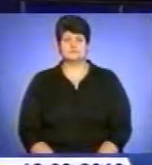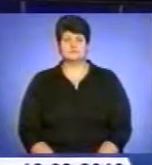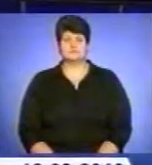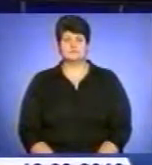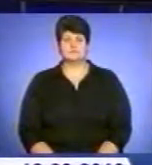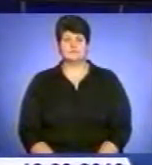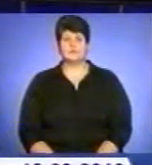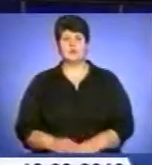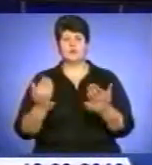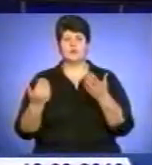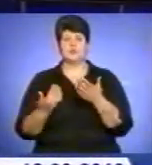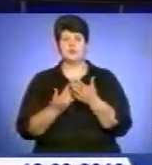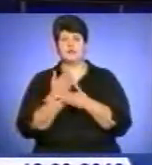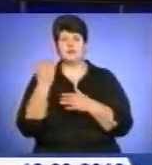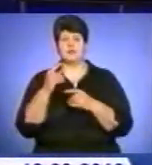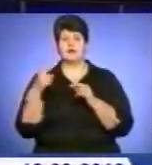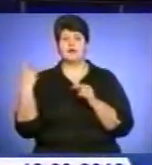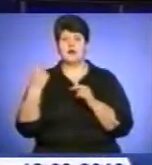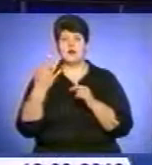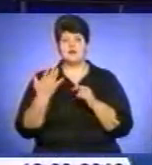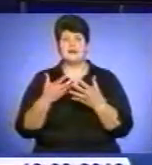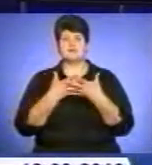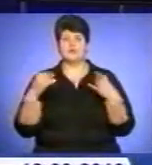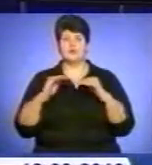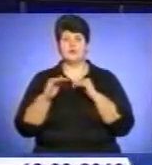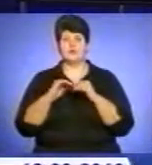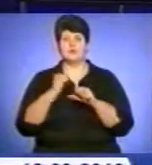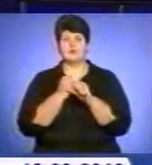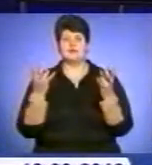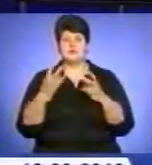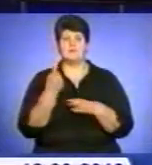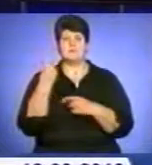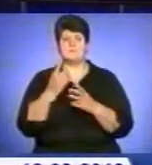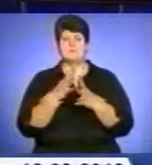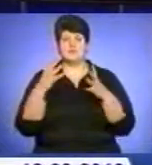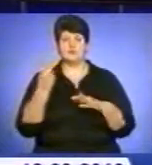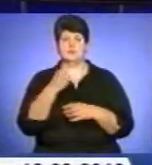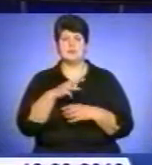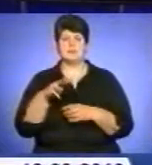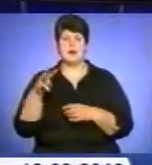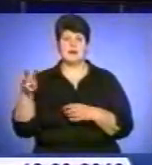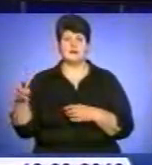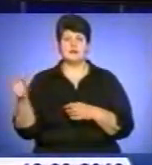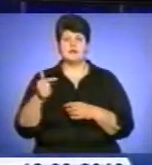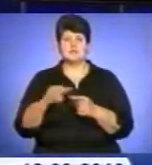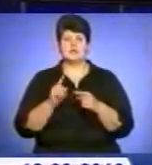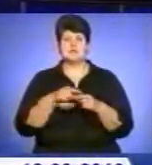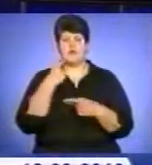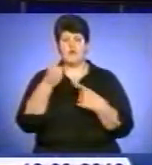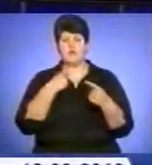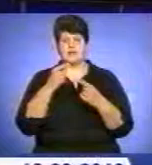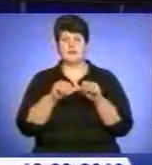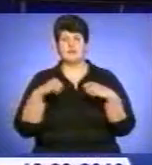І до новин краю. На весняно-польові роботи потрібно більше мільярда гривень. Про це говорили на колегії Департаменту